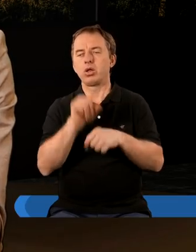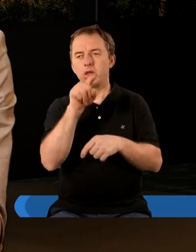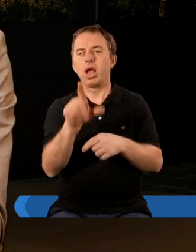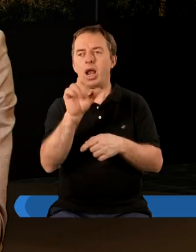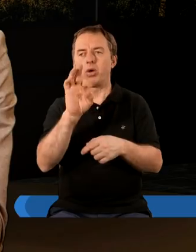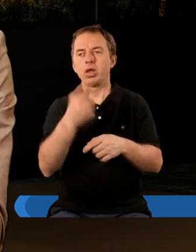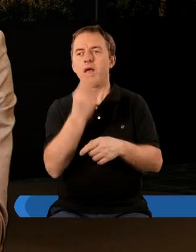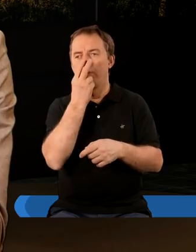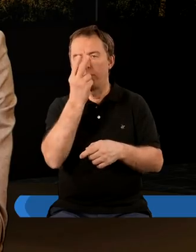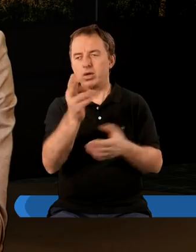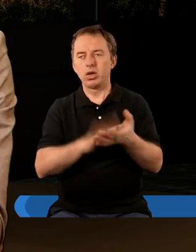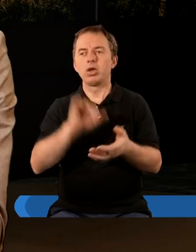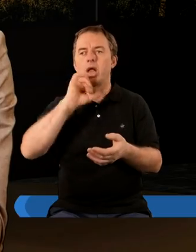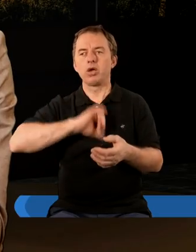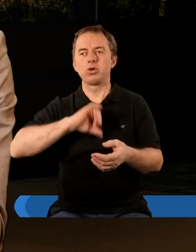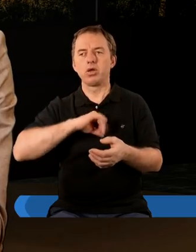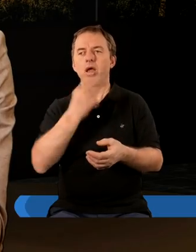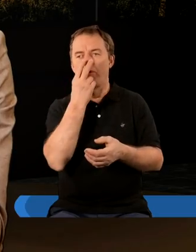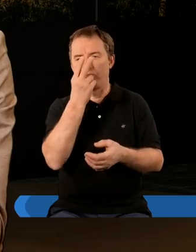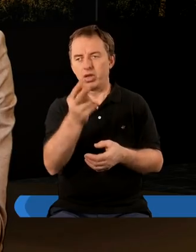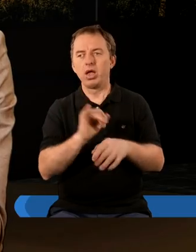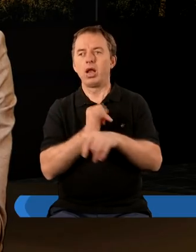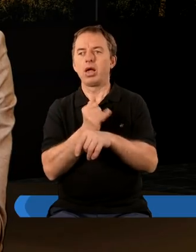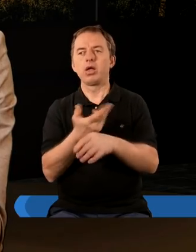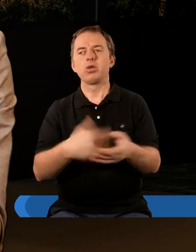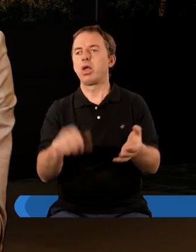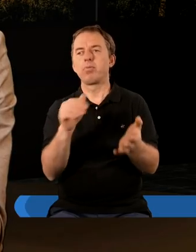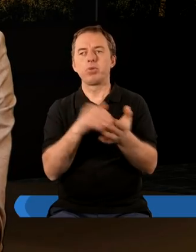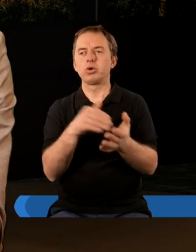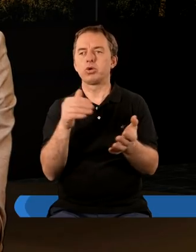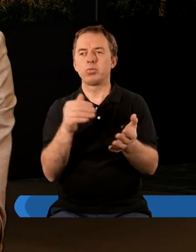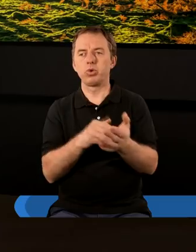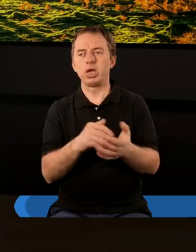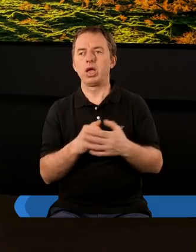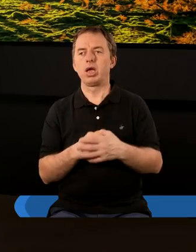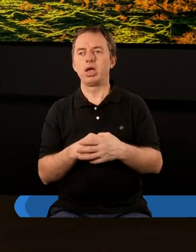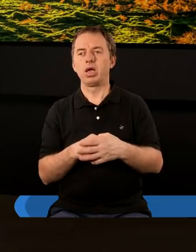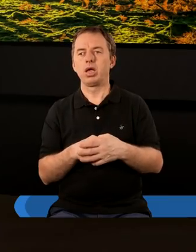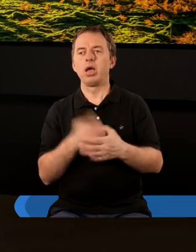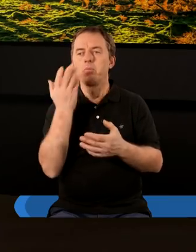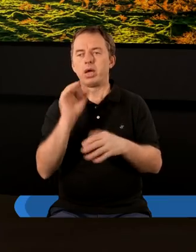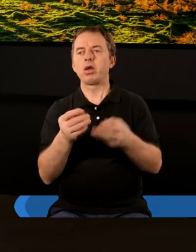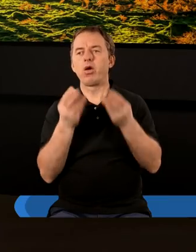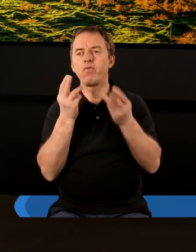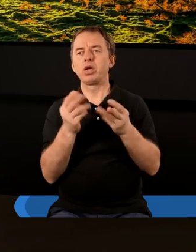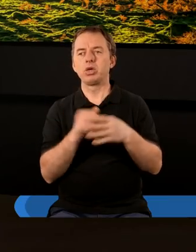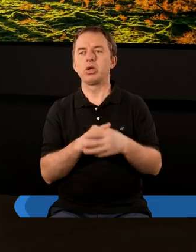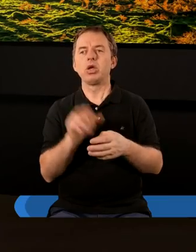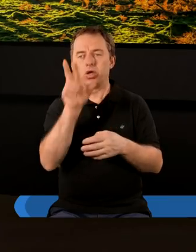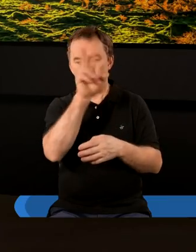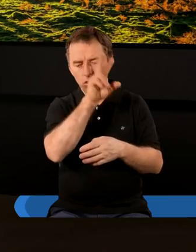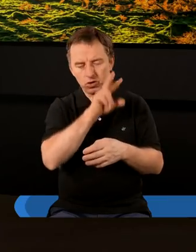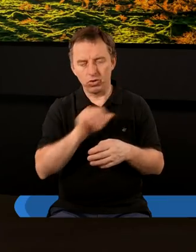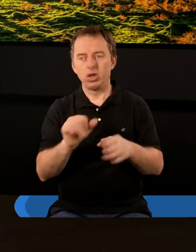że gdy Laodycejczyk patrzy na siebie to on widzi że tego lekarstwa nie potrzebuje to bardzo ważne i